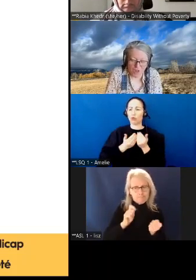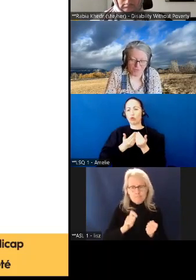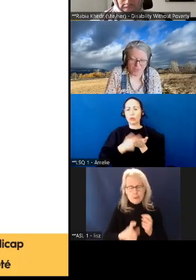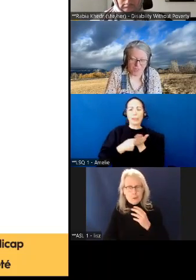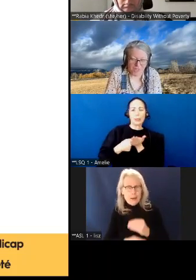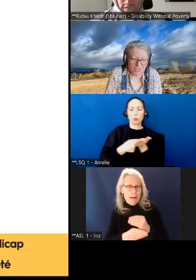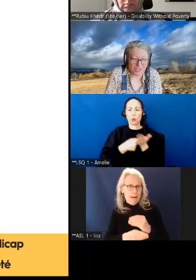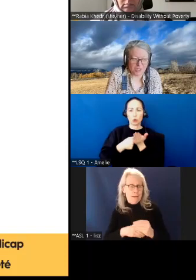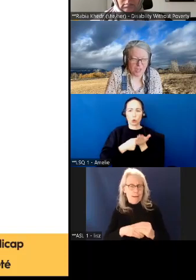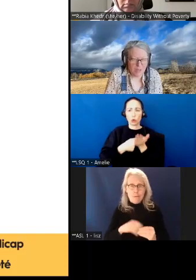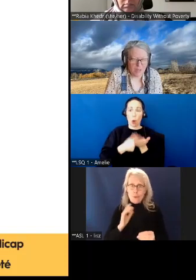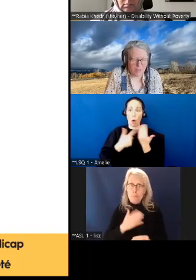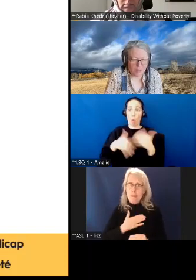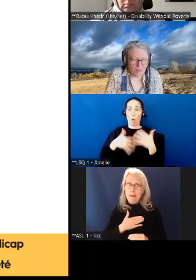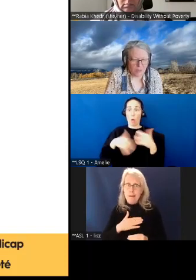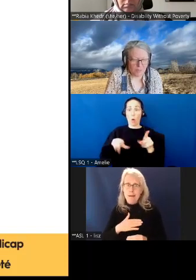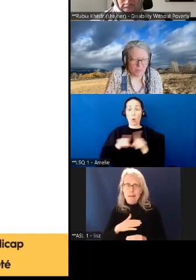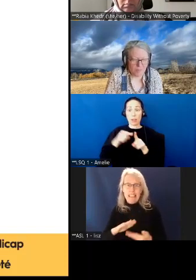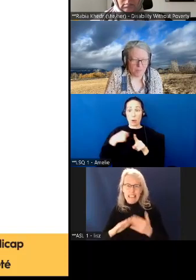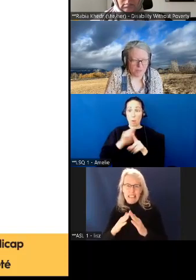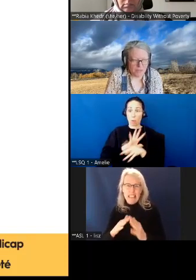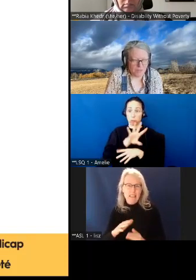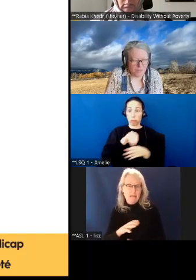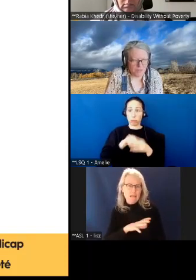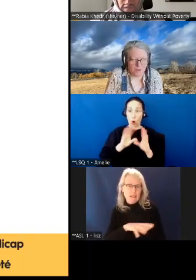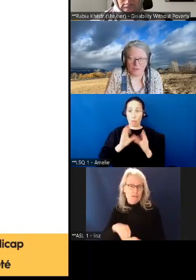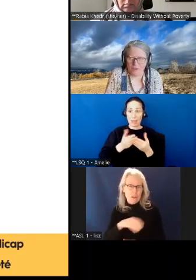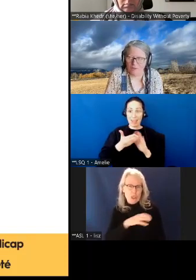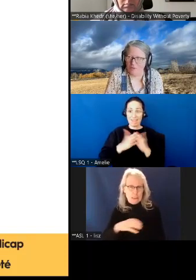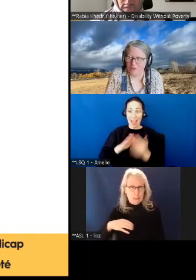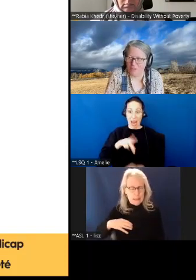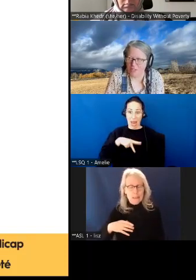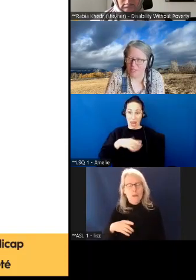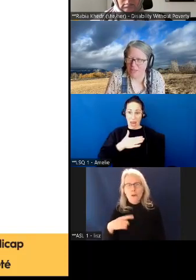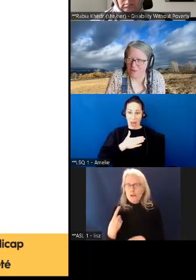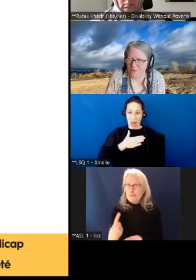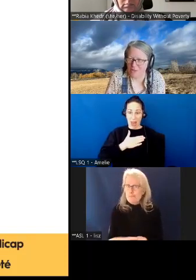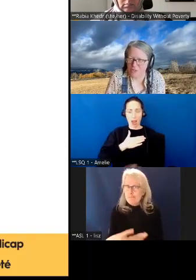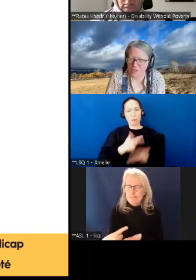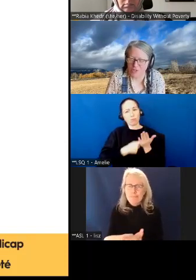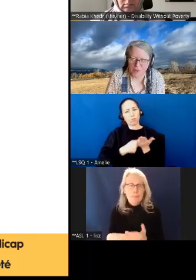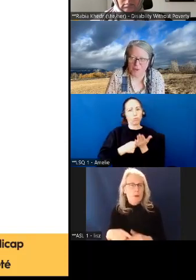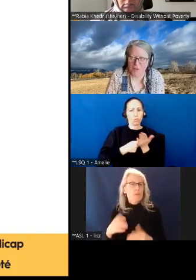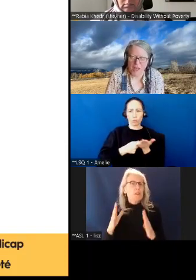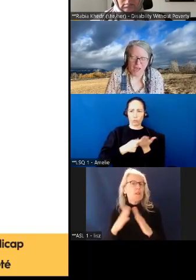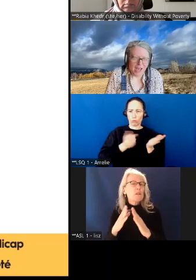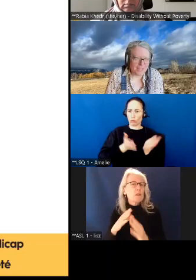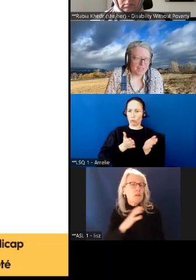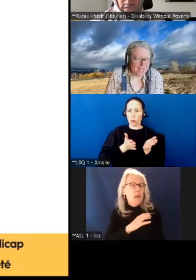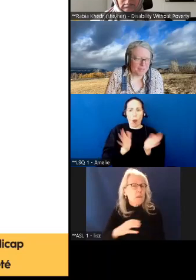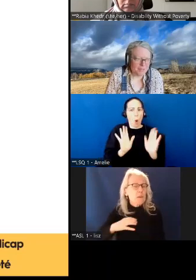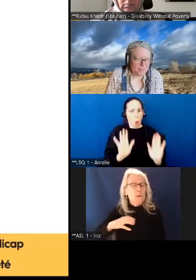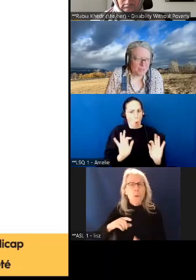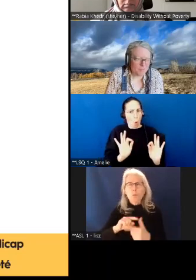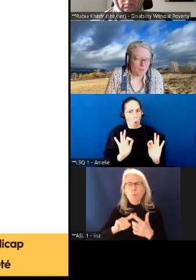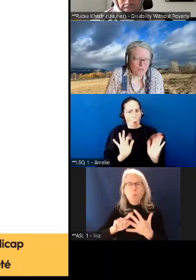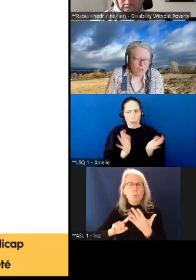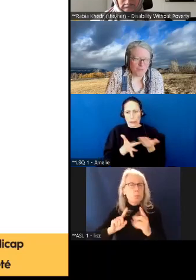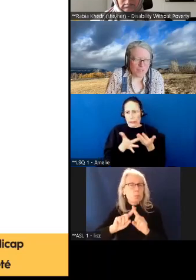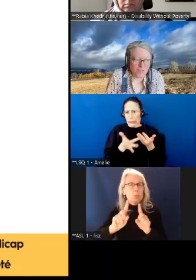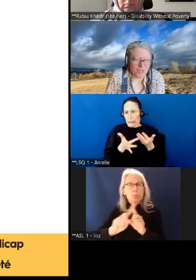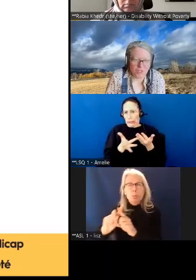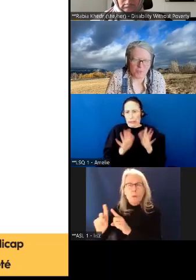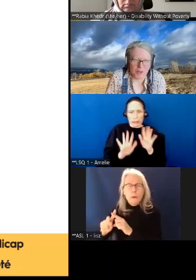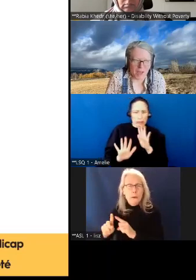Je fais partie d'un comité au sein de ma propre ville et nous avons des conversations très délicates et difficiles avec